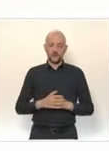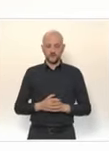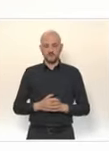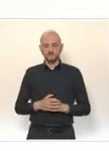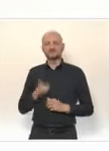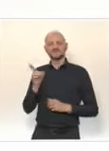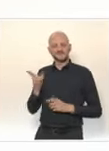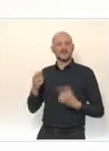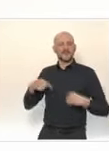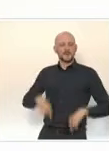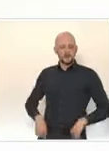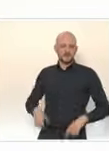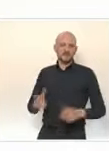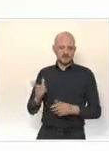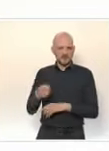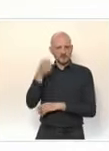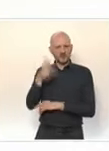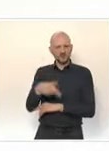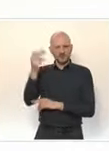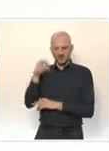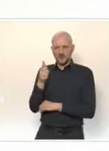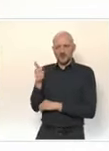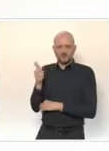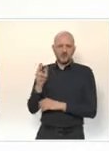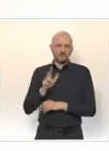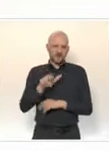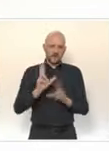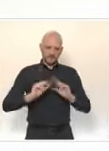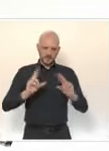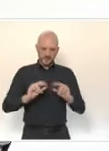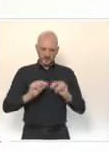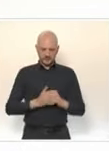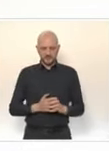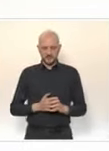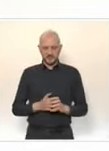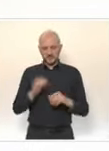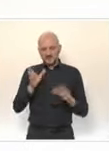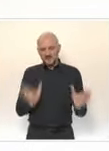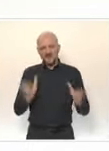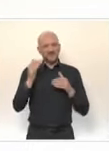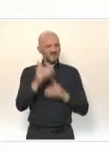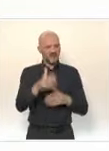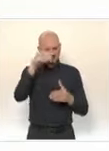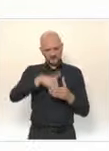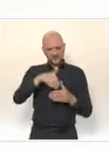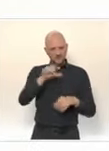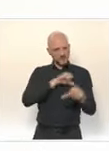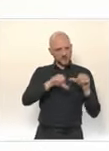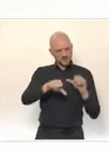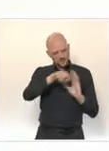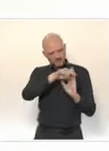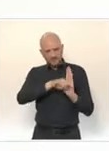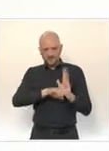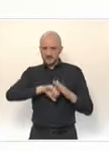un instant. Ce cadre, vous le verrez, prévoit à la fois un protocole très strict et un renforcement massif des